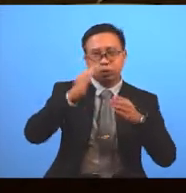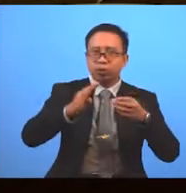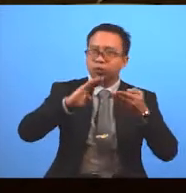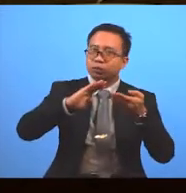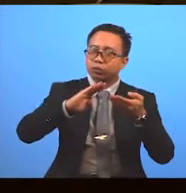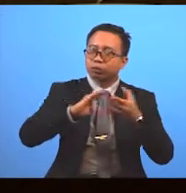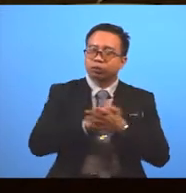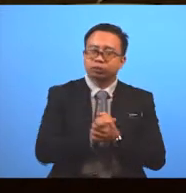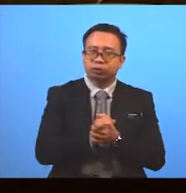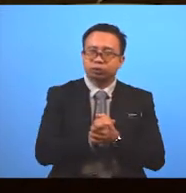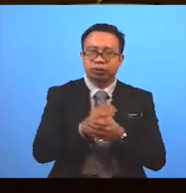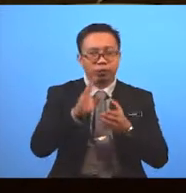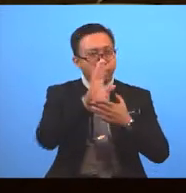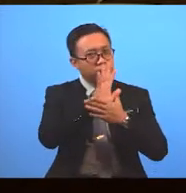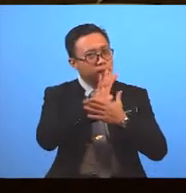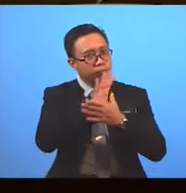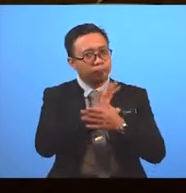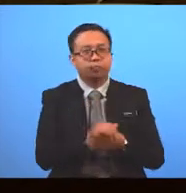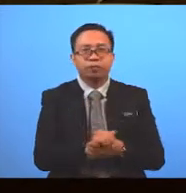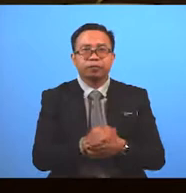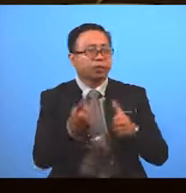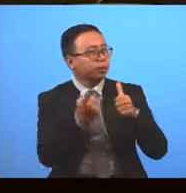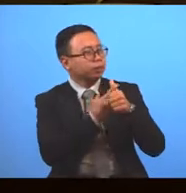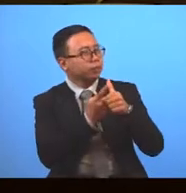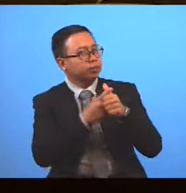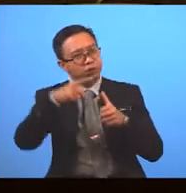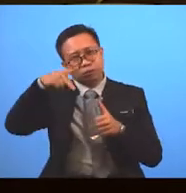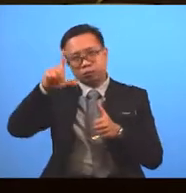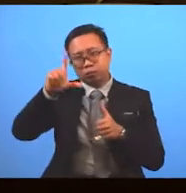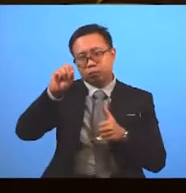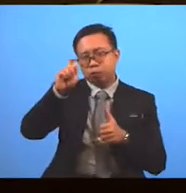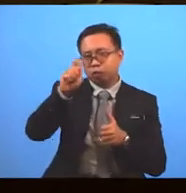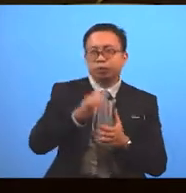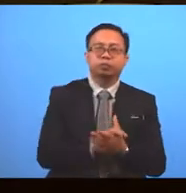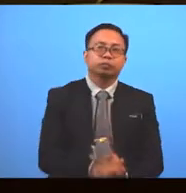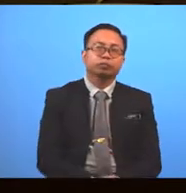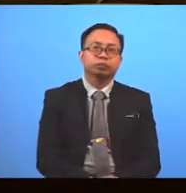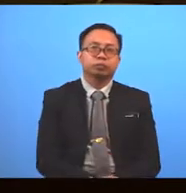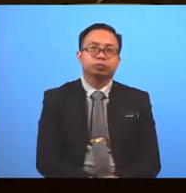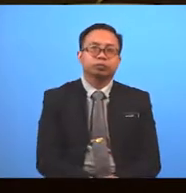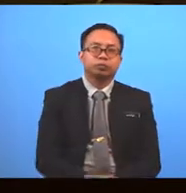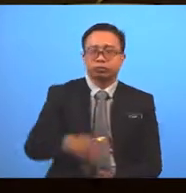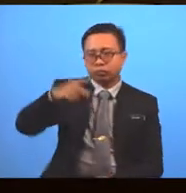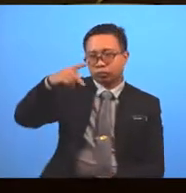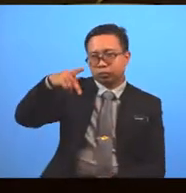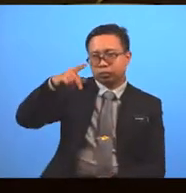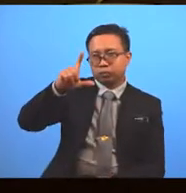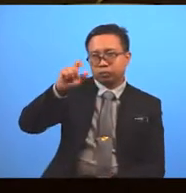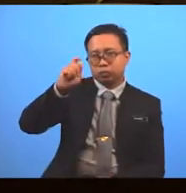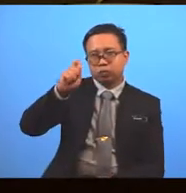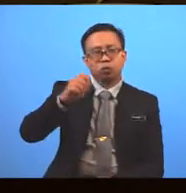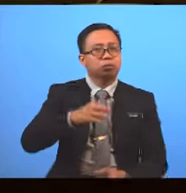impressions Of the film First, plot The plot is quite